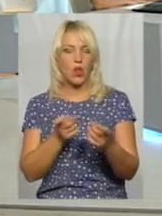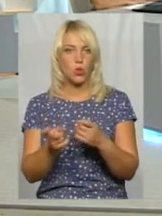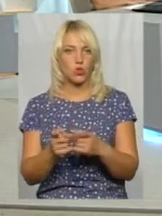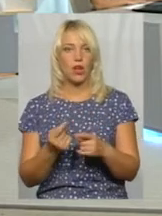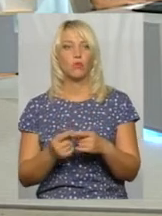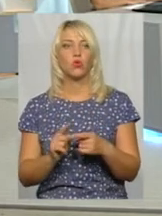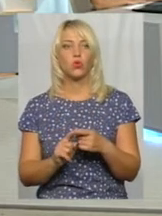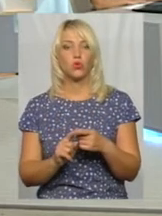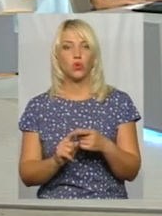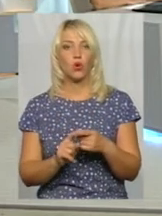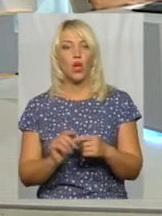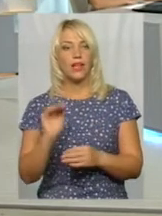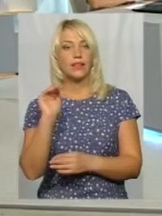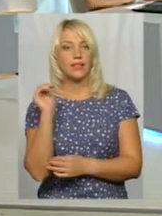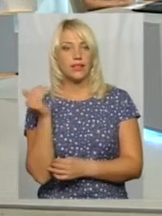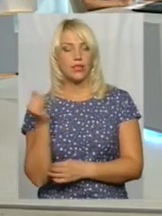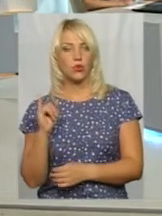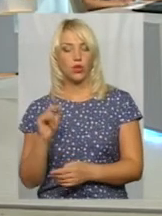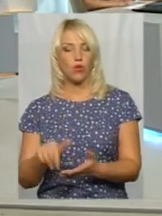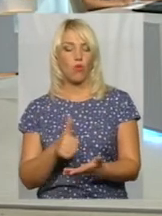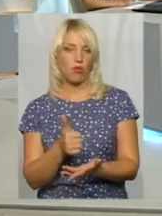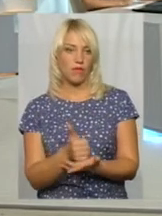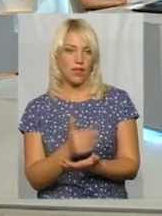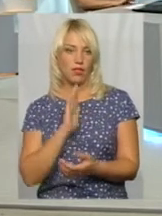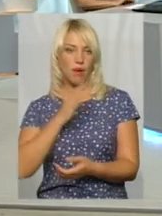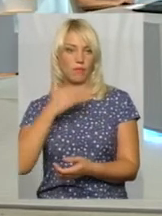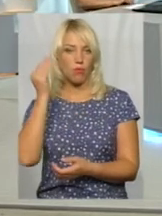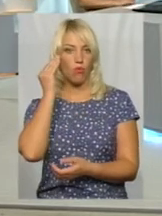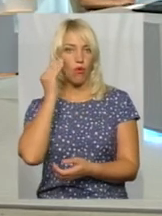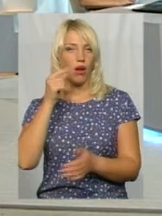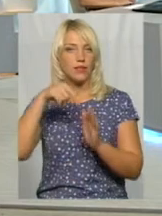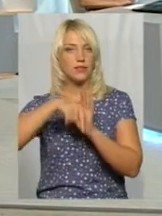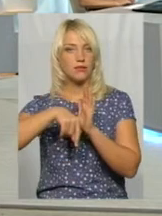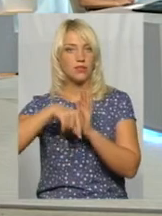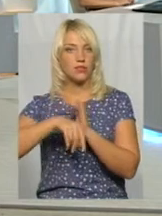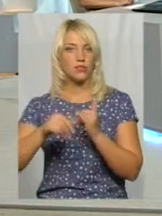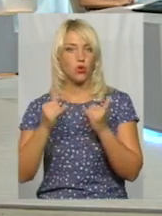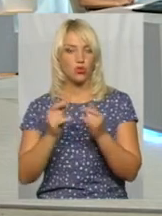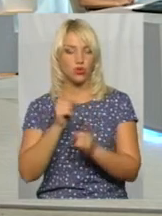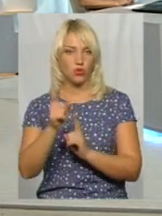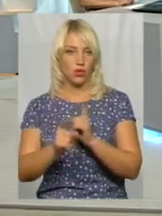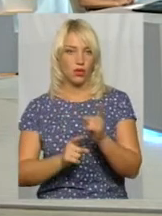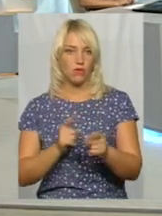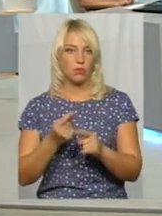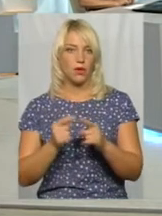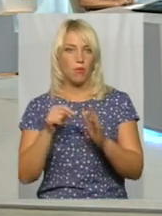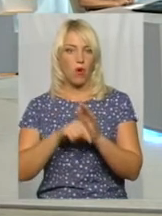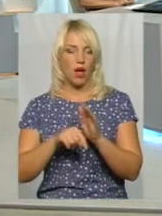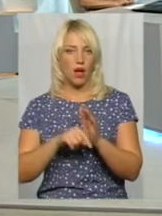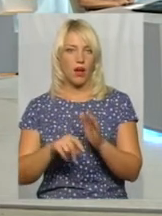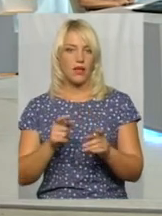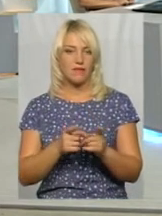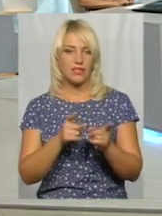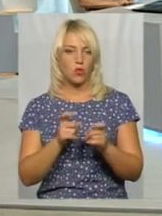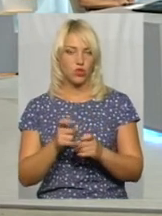дитину. І саме головне, на мій погляд, зміст сьогоднішньої реформи саме полягає в залученні